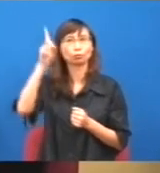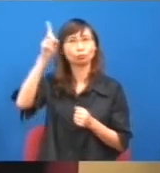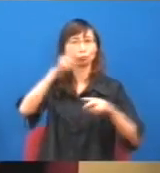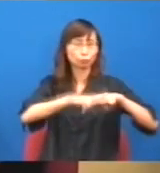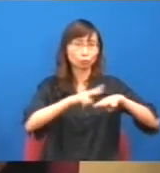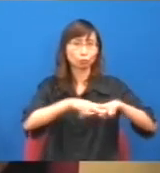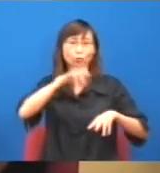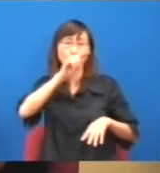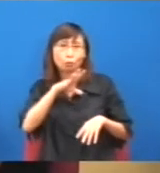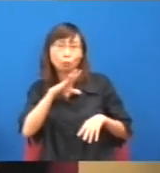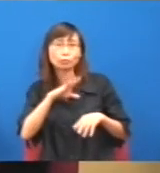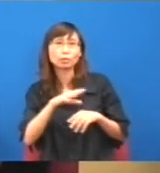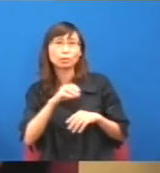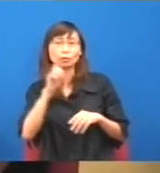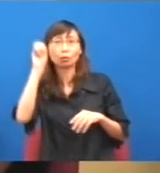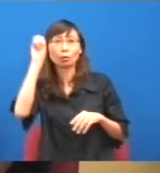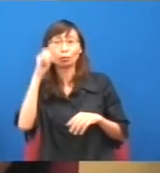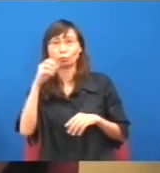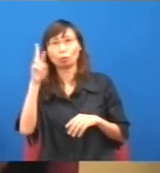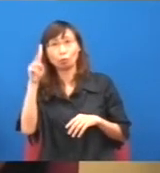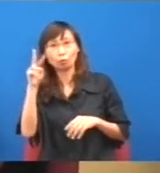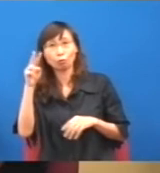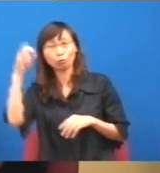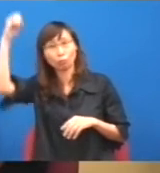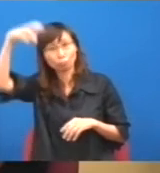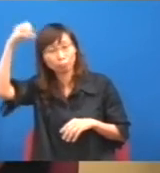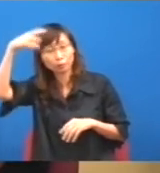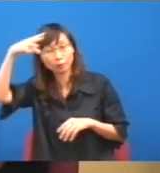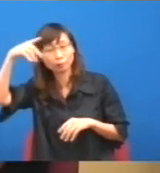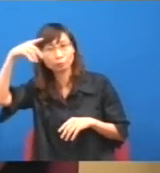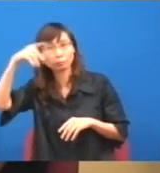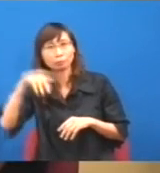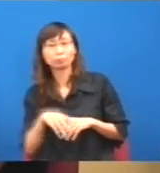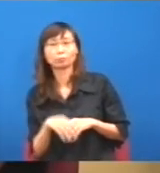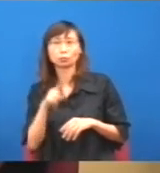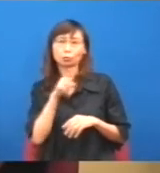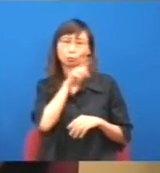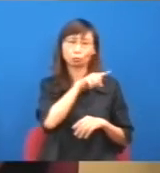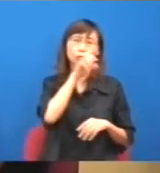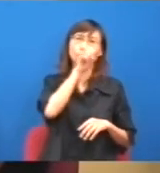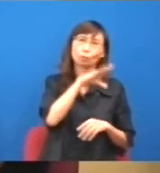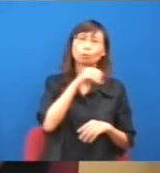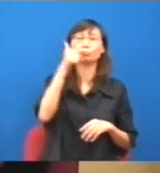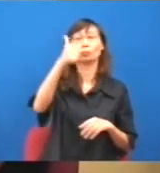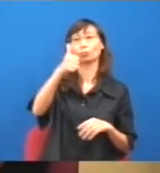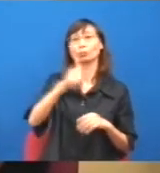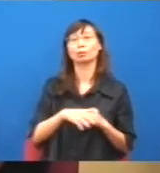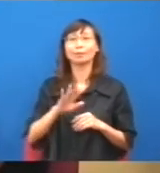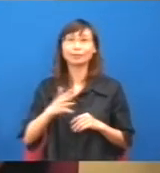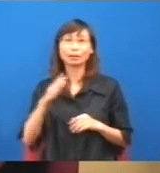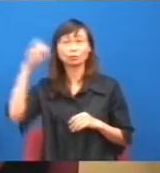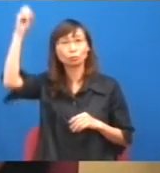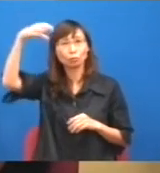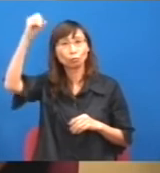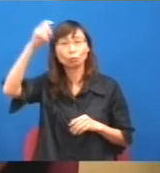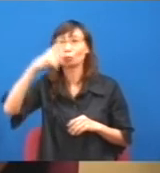我就yes,上面不開綠燈,我就不出聲,你問我,我們先回去想清楚,所以我想他詭辯他後,其實很多時候,很多朋友